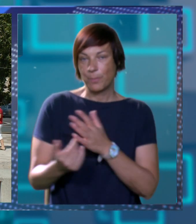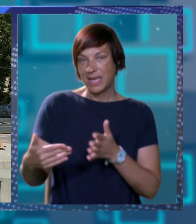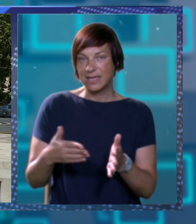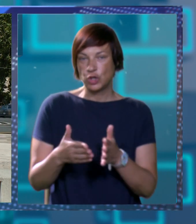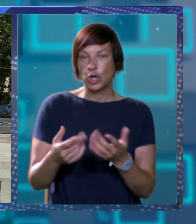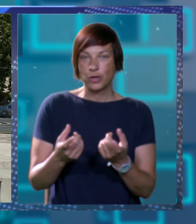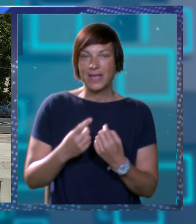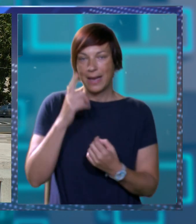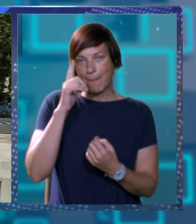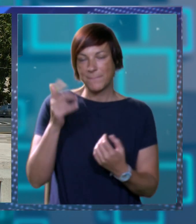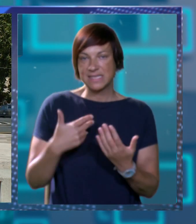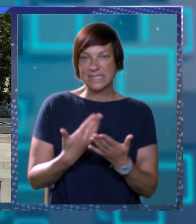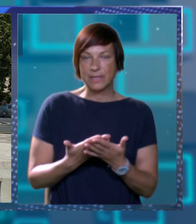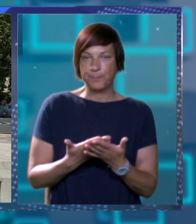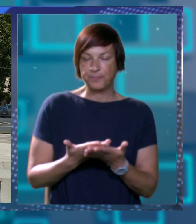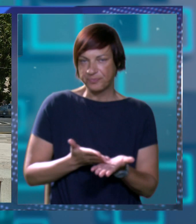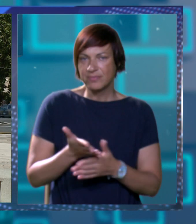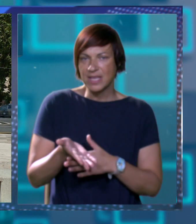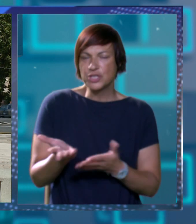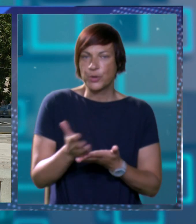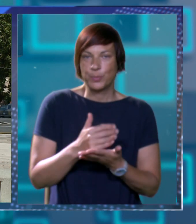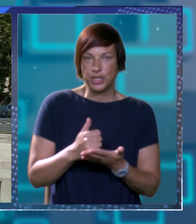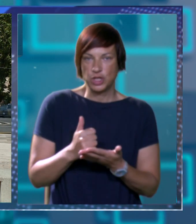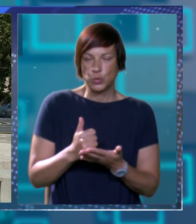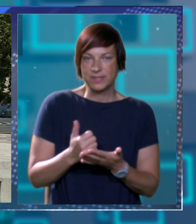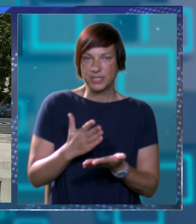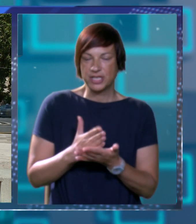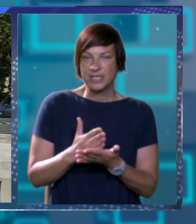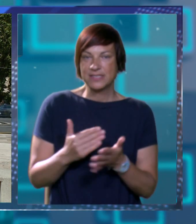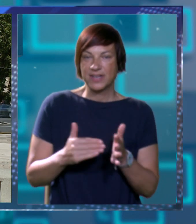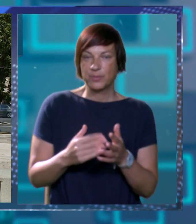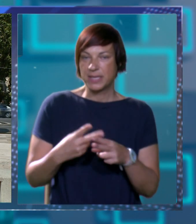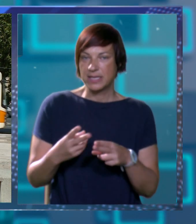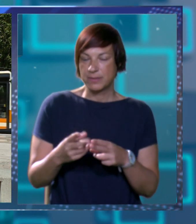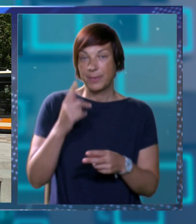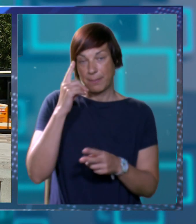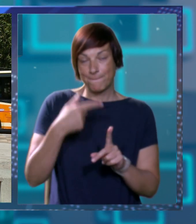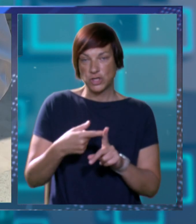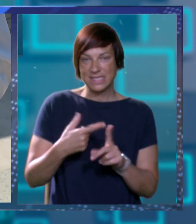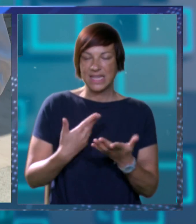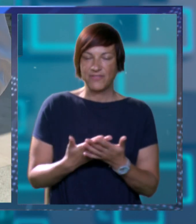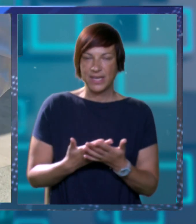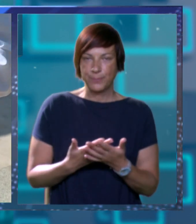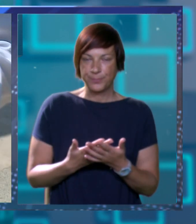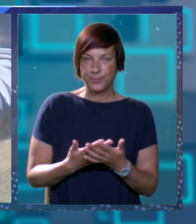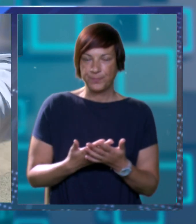tokovi, ali mislim da će se to prebroditi sve uspješno i svakako bi trebali rezultati biti pozitivni.